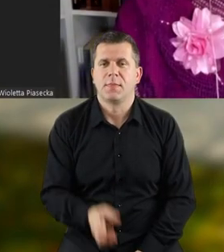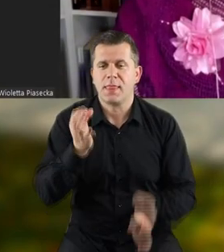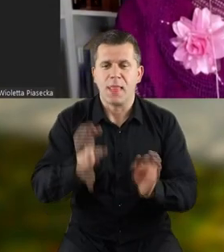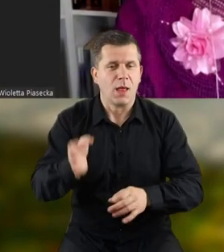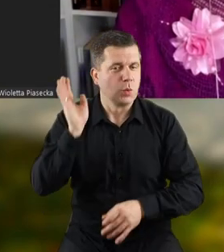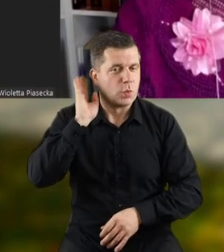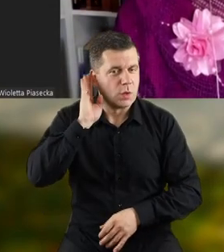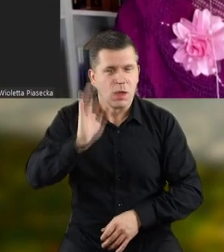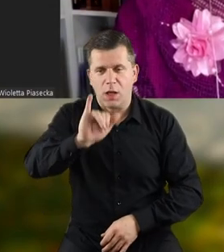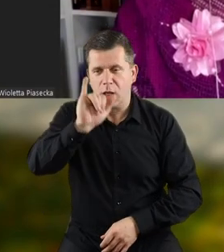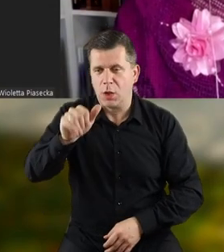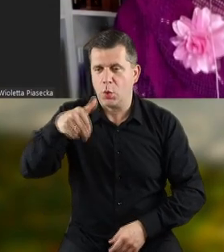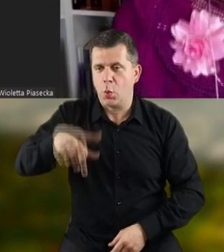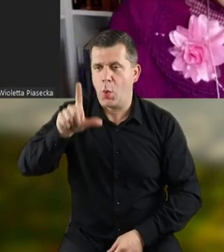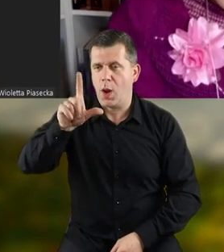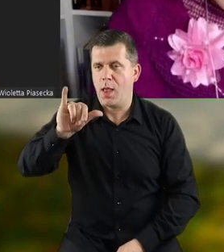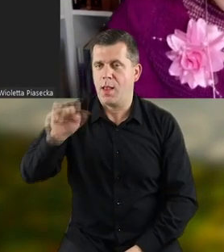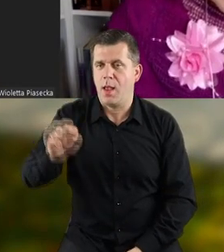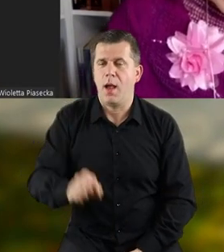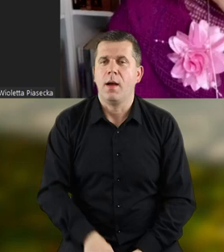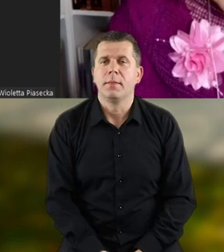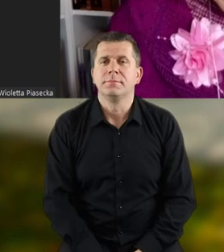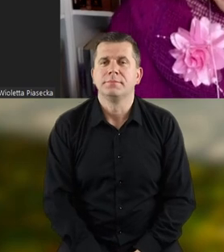Posłuchajmy teraz Julii.